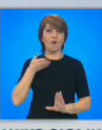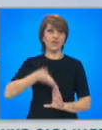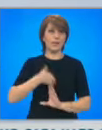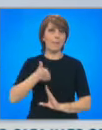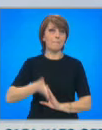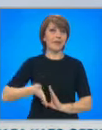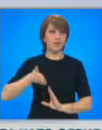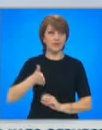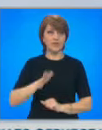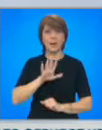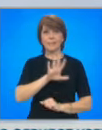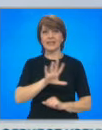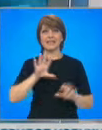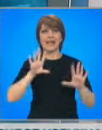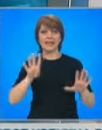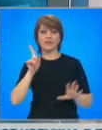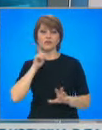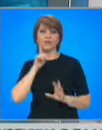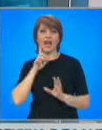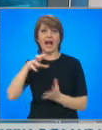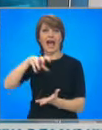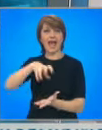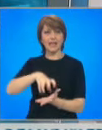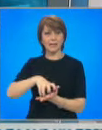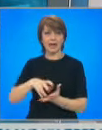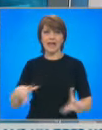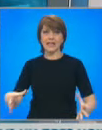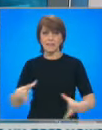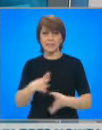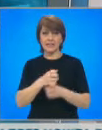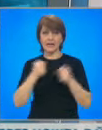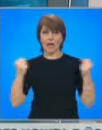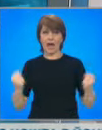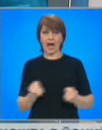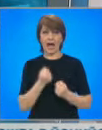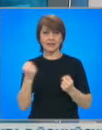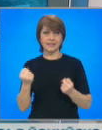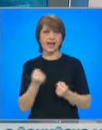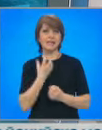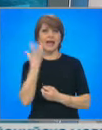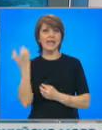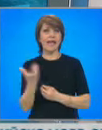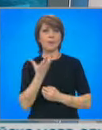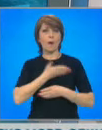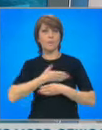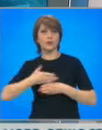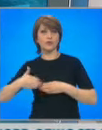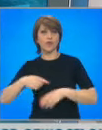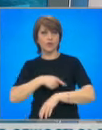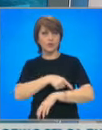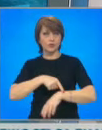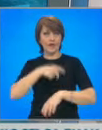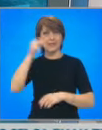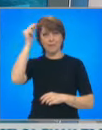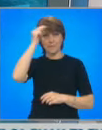борда и 59 души екипаж. Спасителната акция с хеликоптер продължи часове за български и турски шофьор,